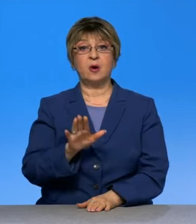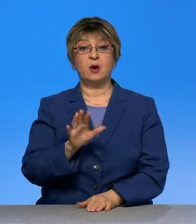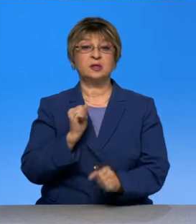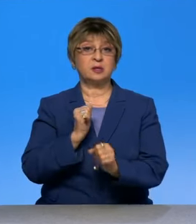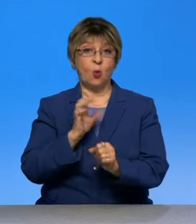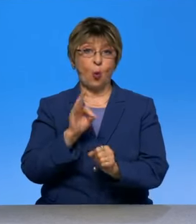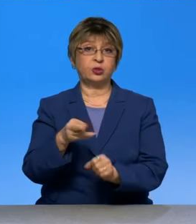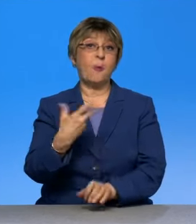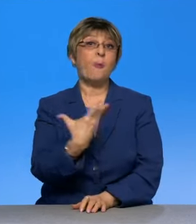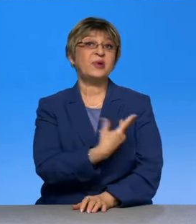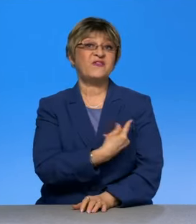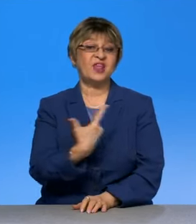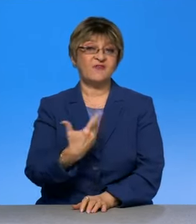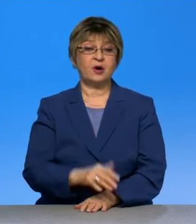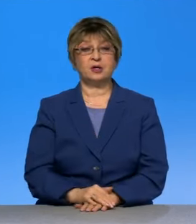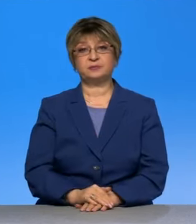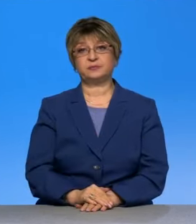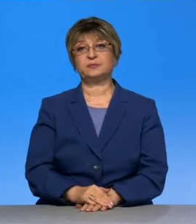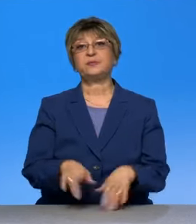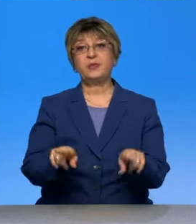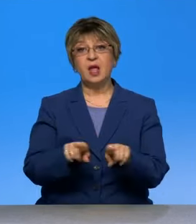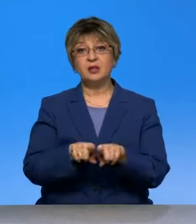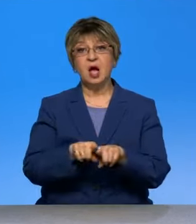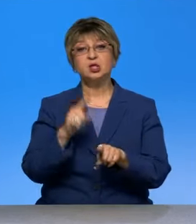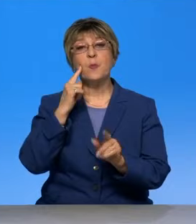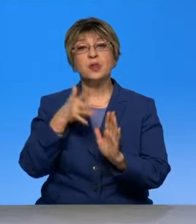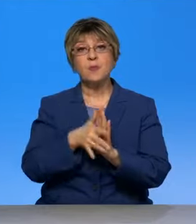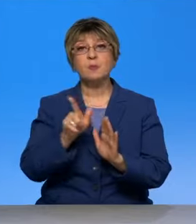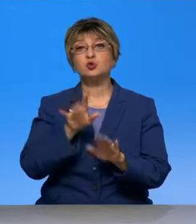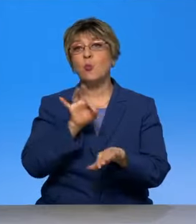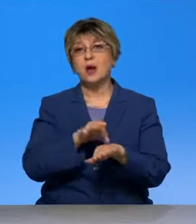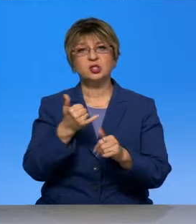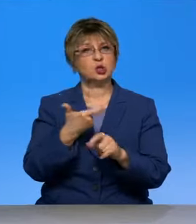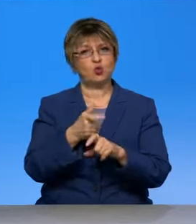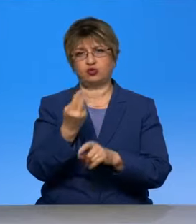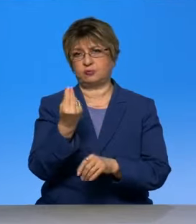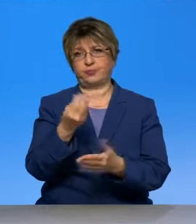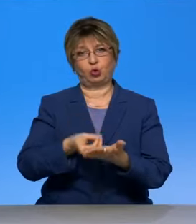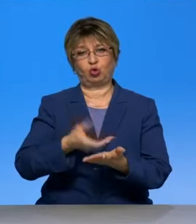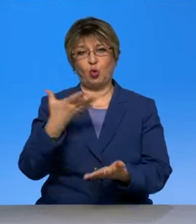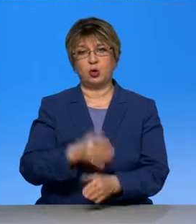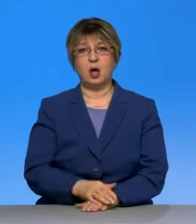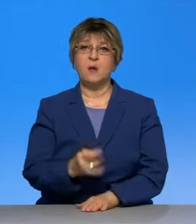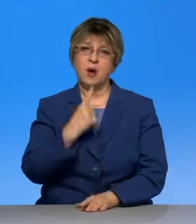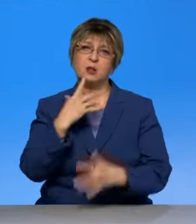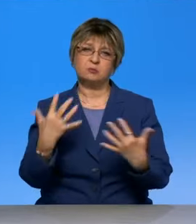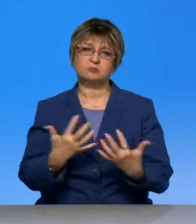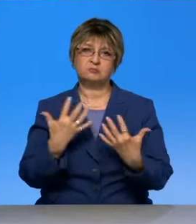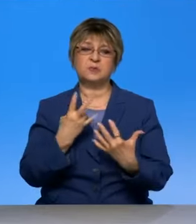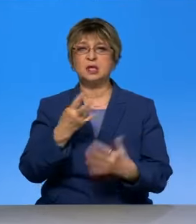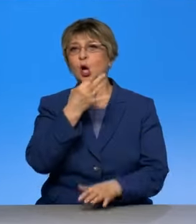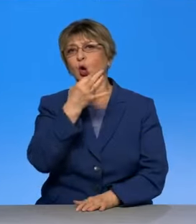прививки своевременно. Мы также понимаем, что болеть сейчас это очень дорого. И более трепетно относиться именно к